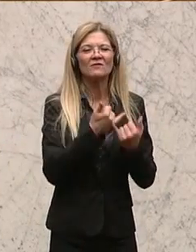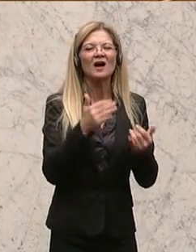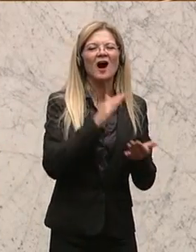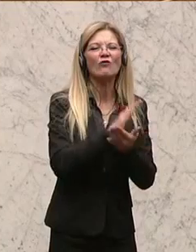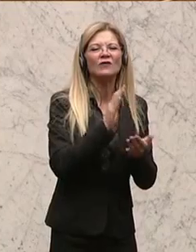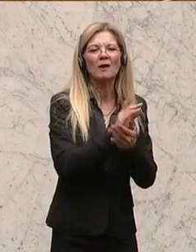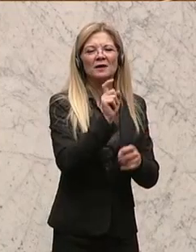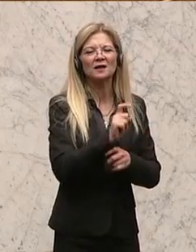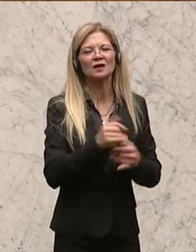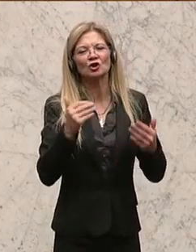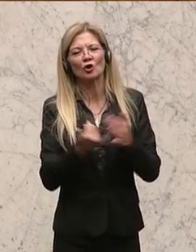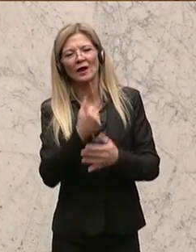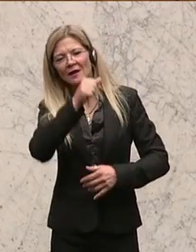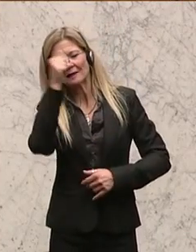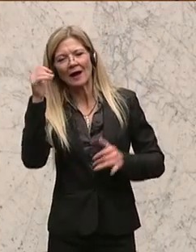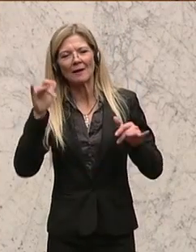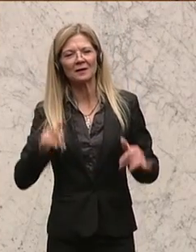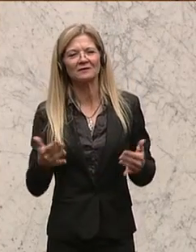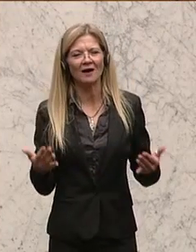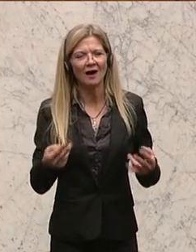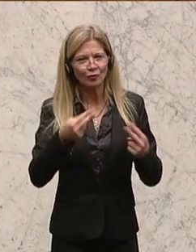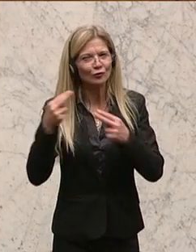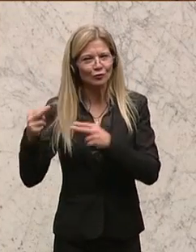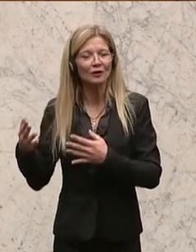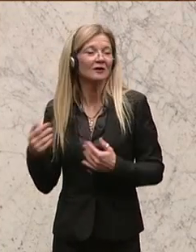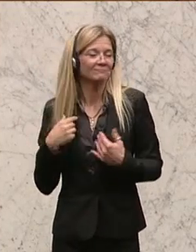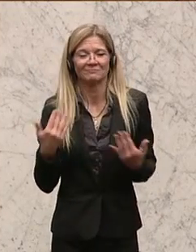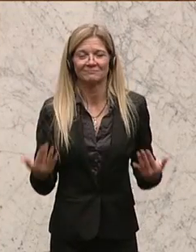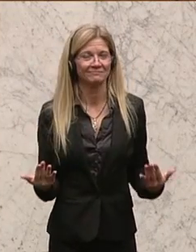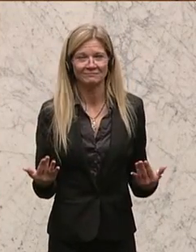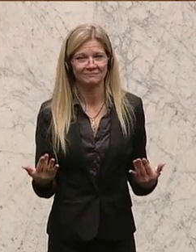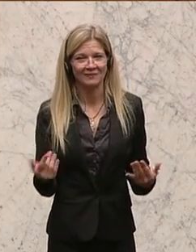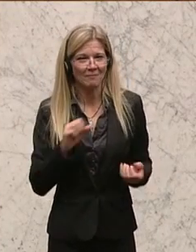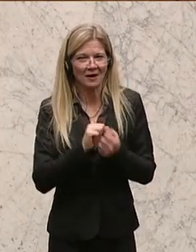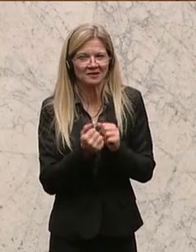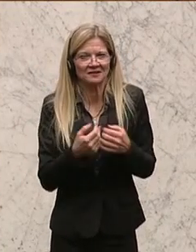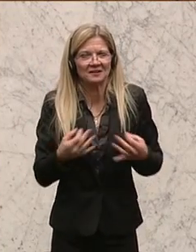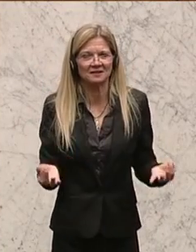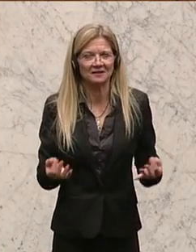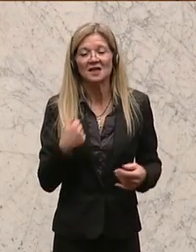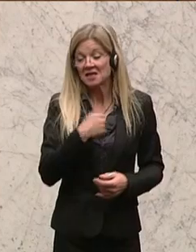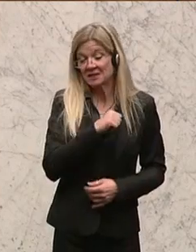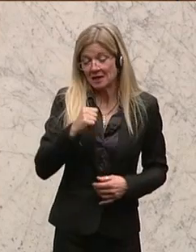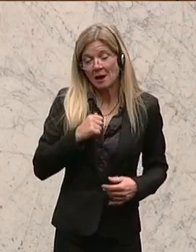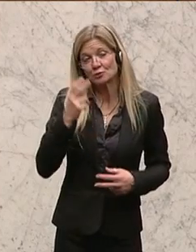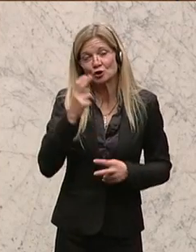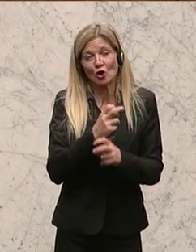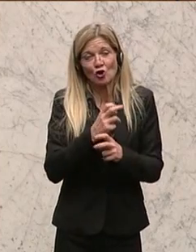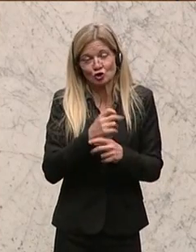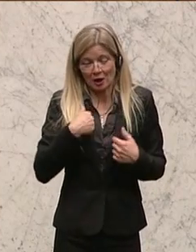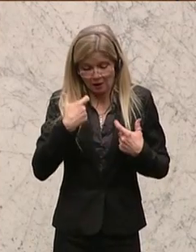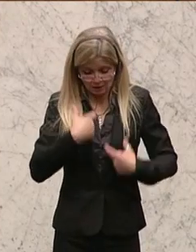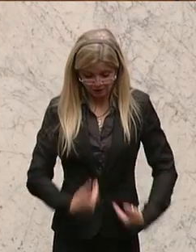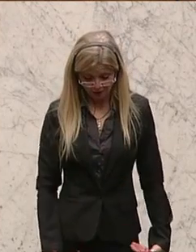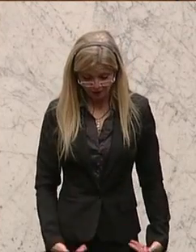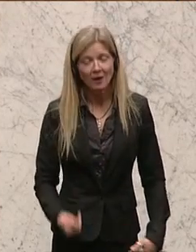verändern wird sich da nichts. Und als gelernter Österreicher kann ich an eine Totalreform des Föderalismus in Österreich